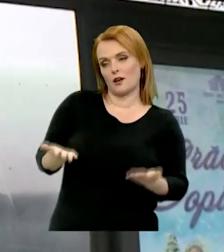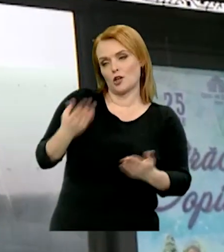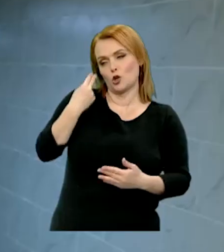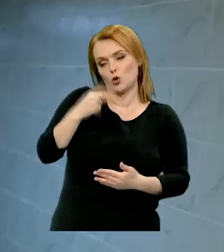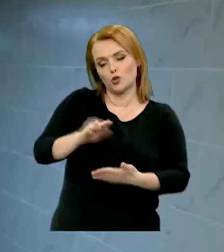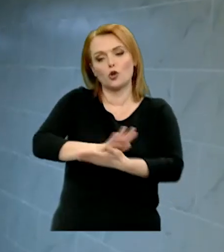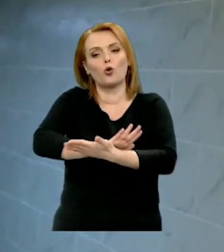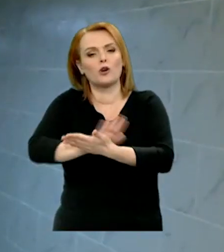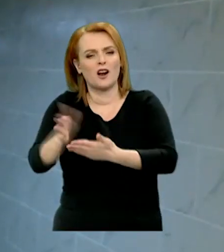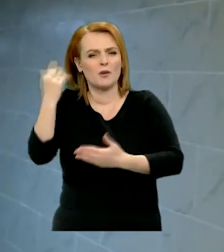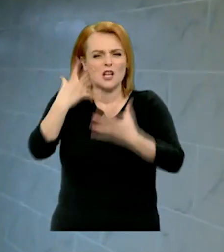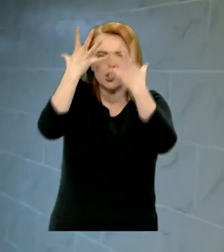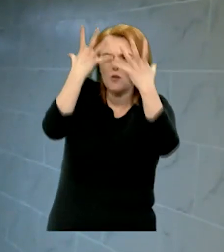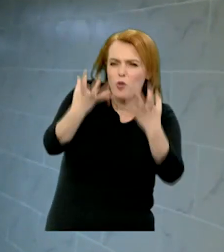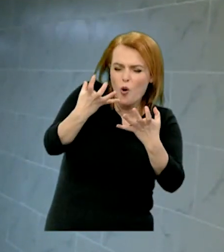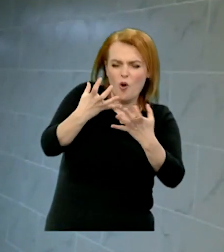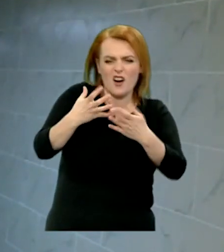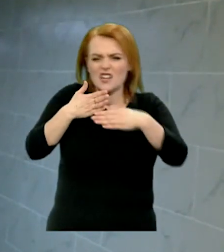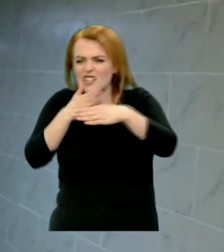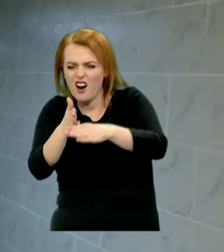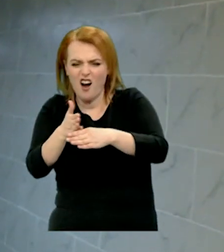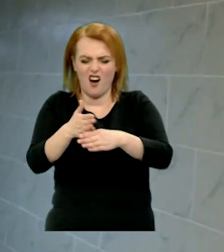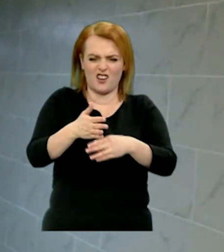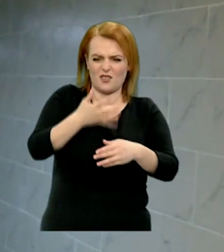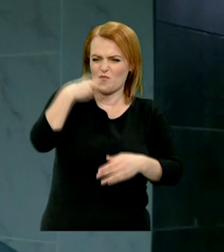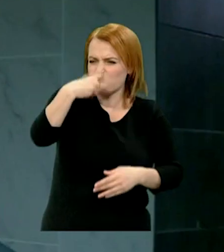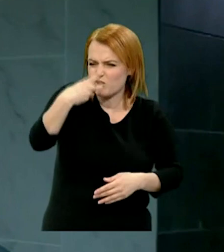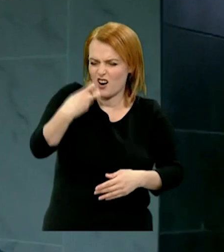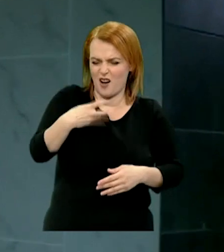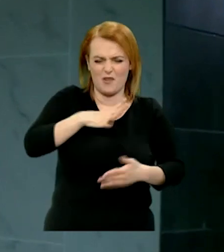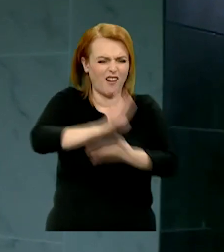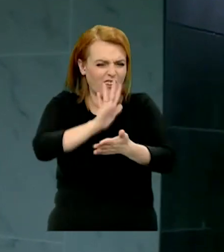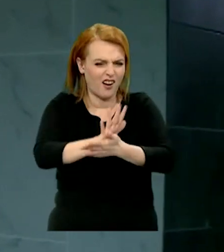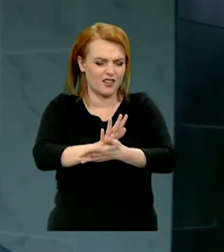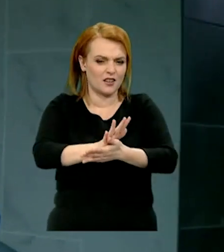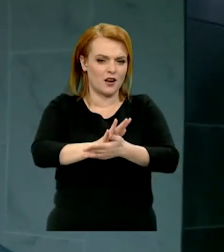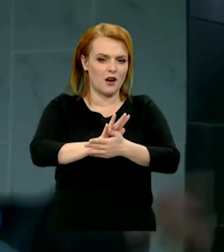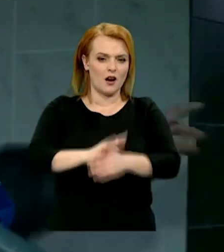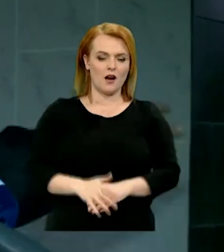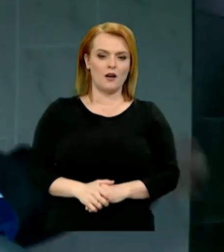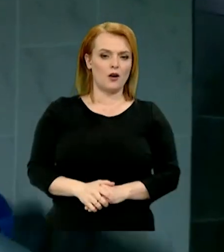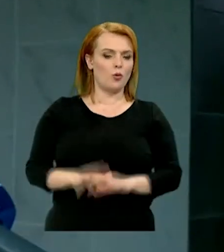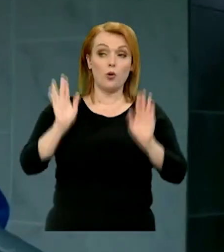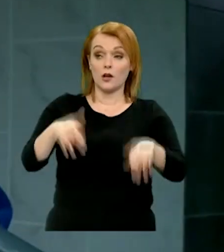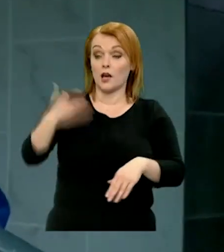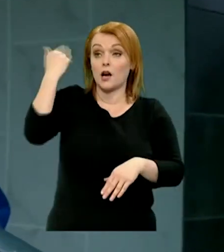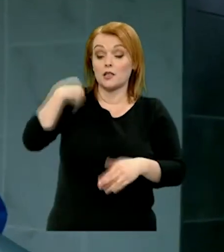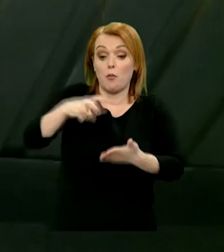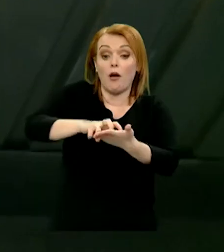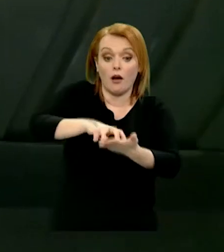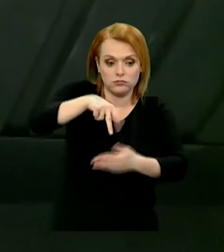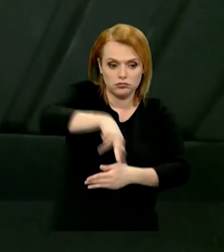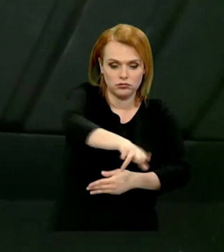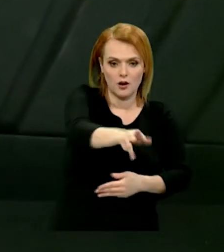Călătate, bine. Era întunieric, fermat, dărmat. Era foarte mult, Chiar sunt cremeși, cum s-arăta,